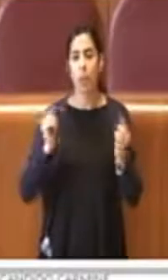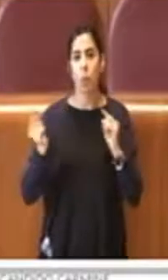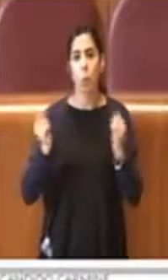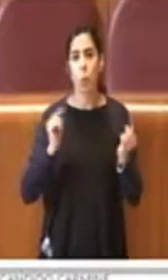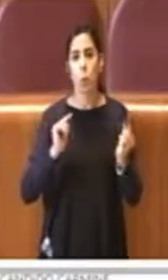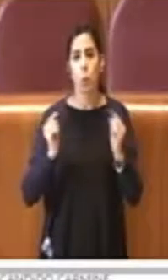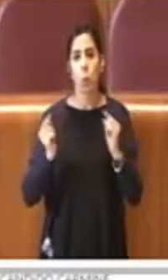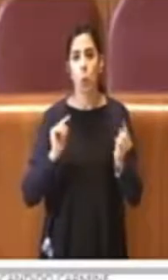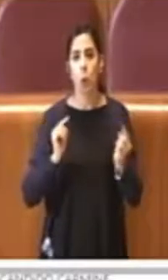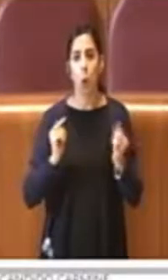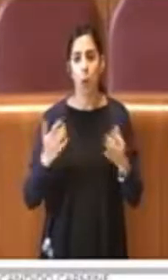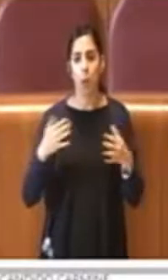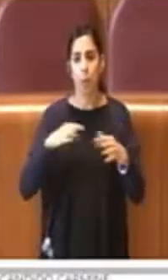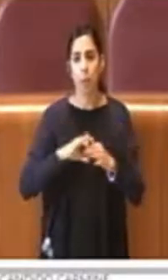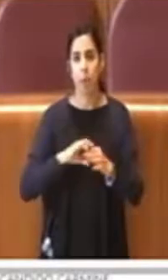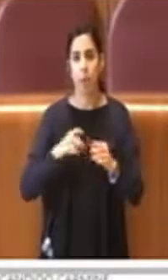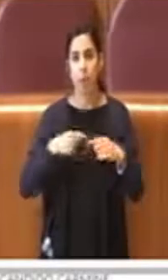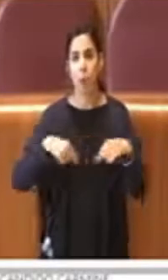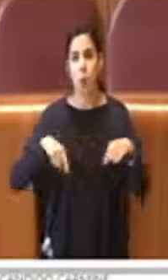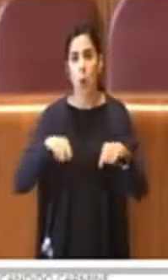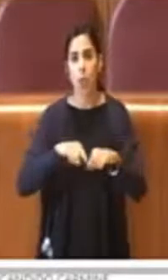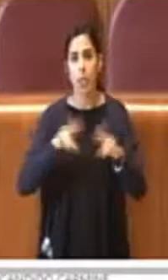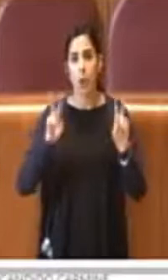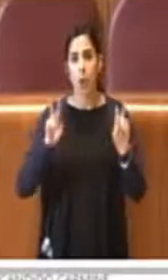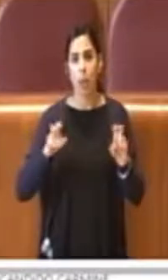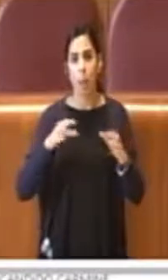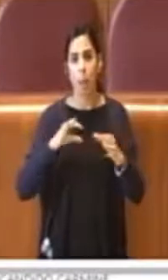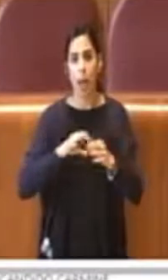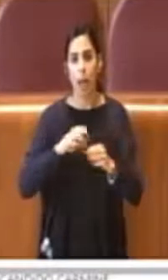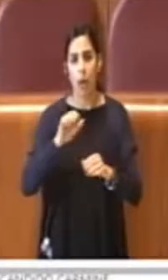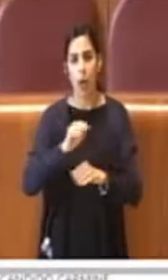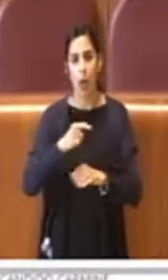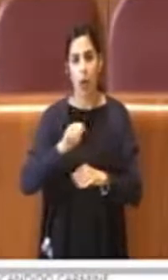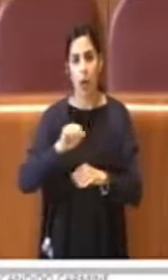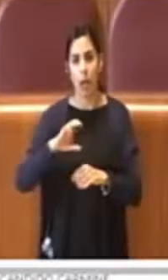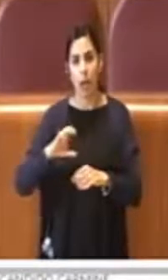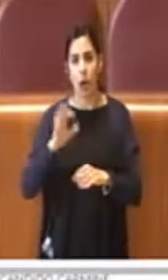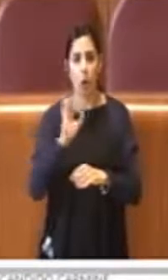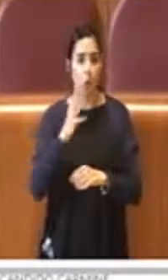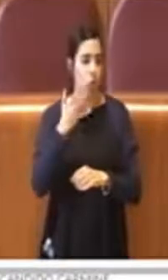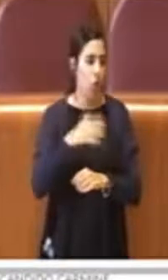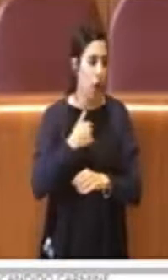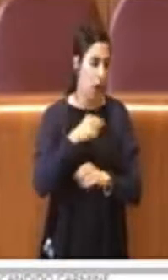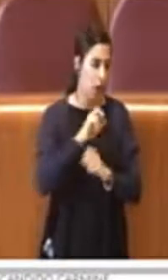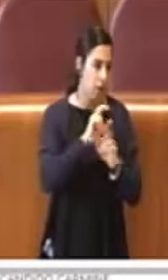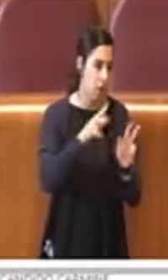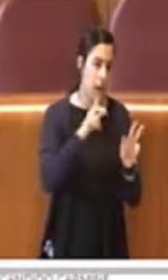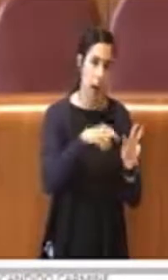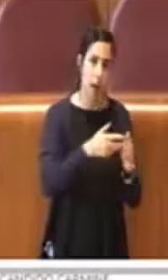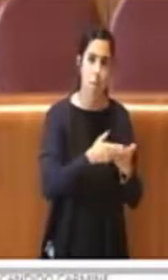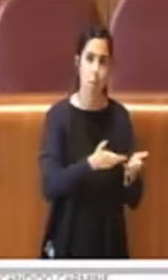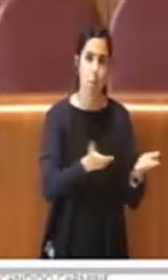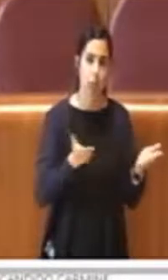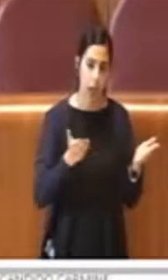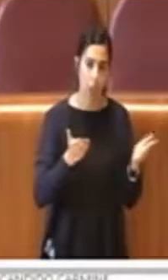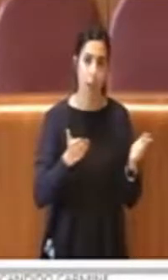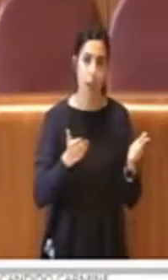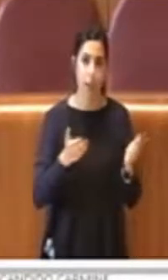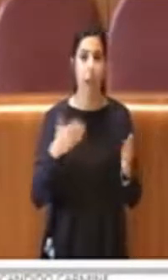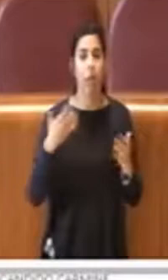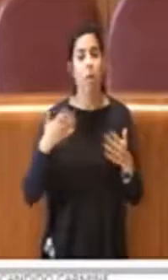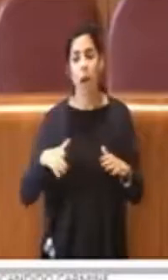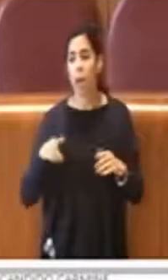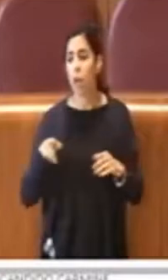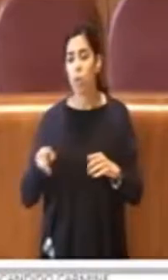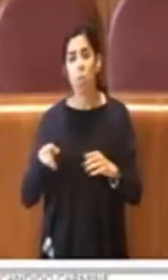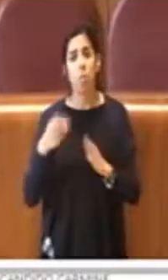consiglio tematico su su ATAC o che ho anche già manifestato pubblicamente. È stata presentata una lista